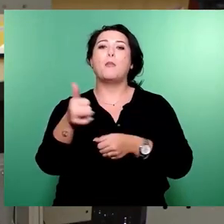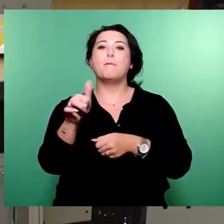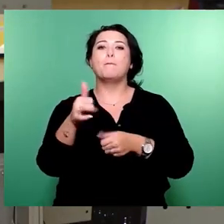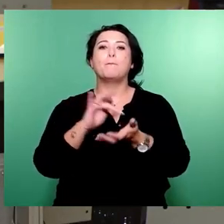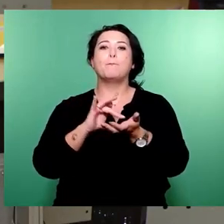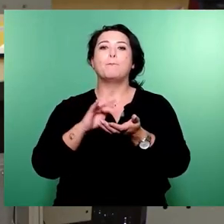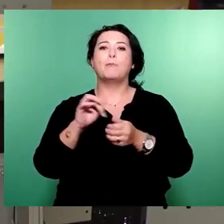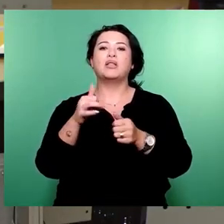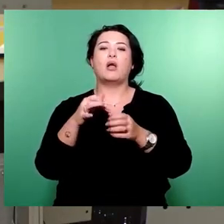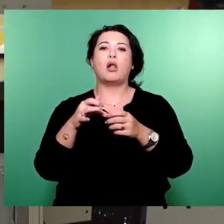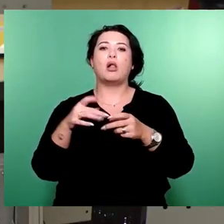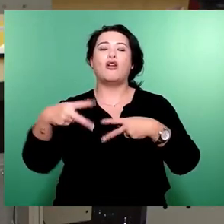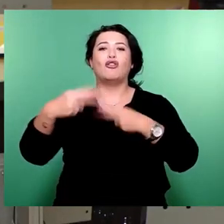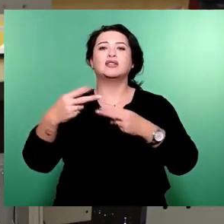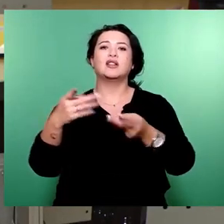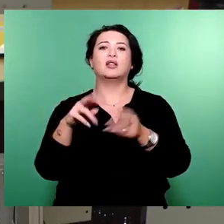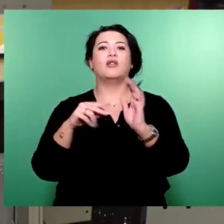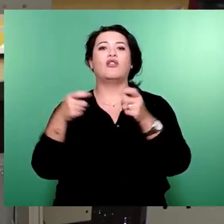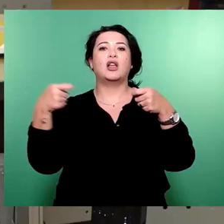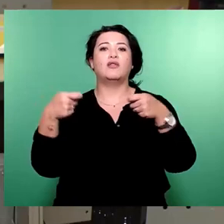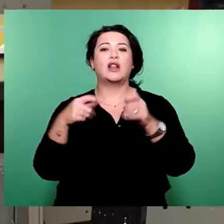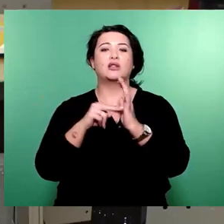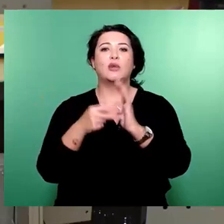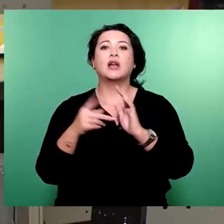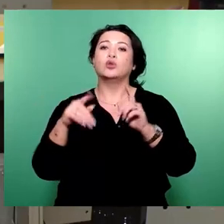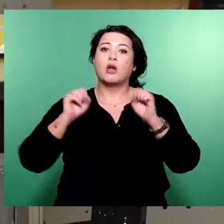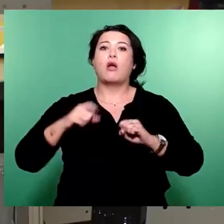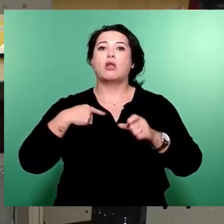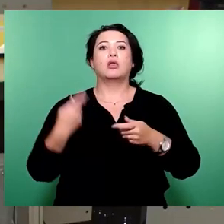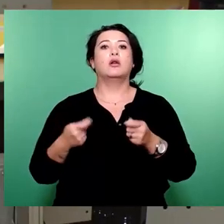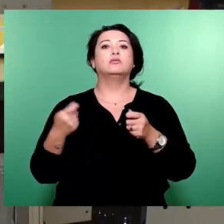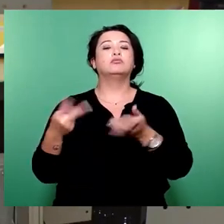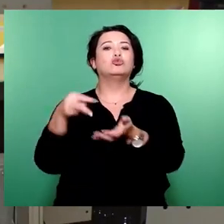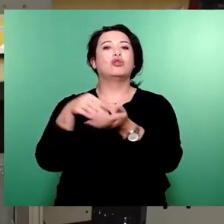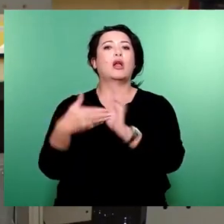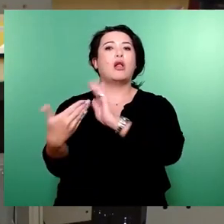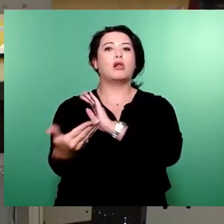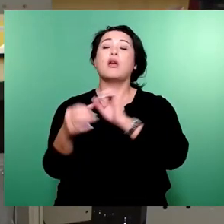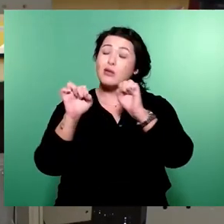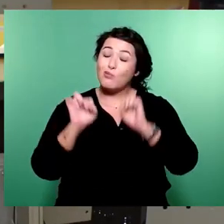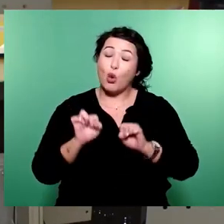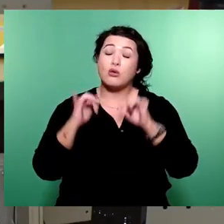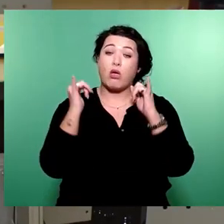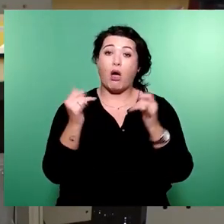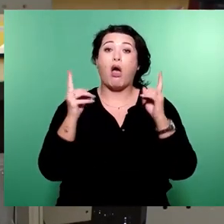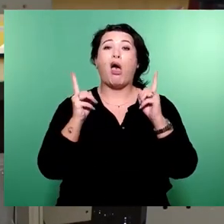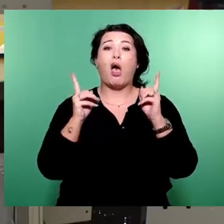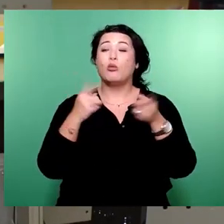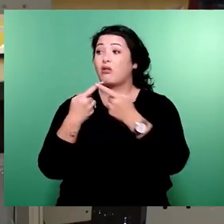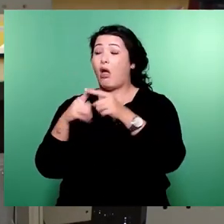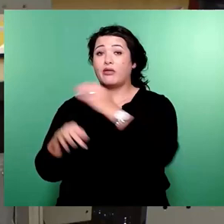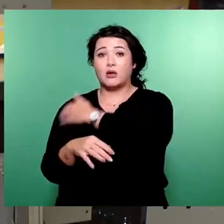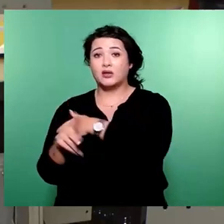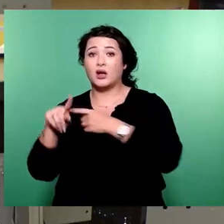wir im Rat diese Summe in die mittelfristige Finanzplanung stellen. Das wäre möglich. Auf der anderen Seite ist es aber auch nicht verboten,